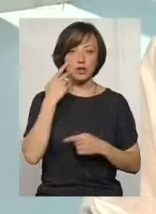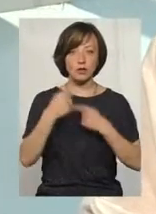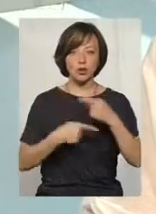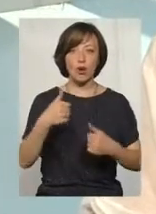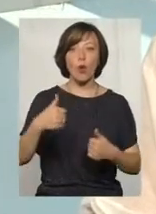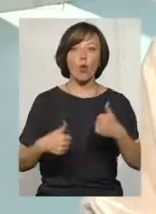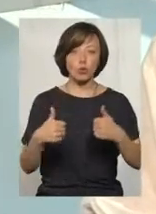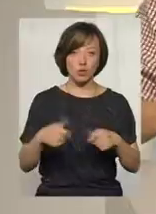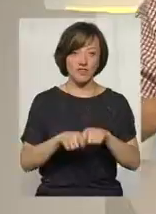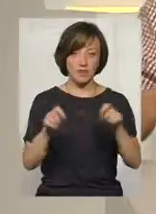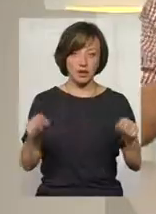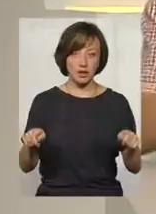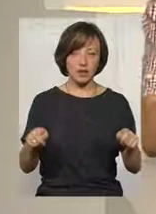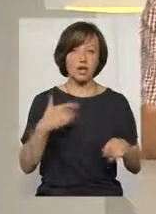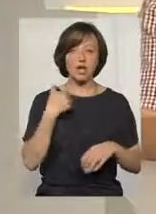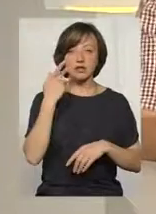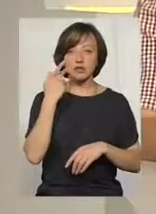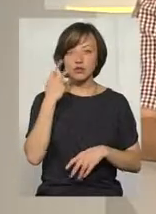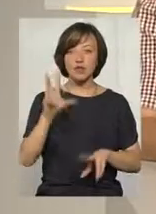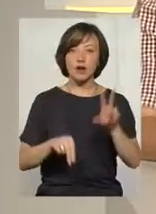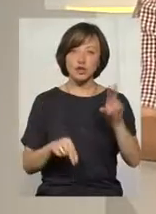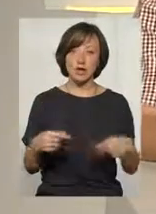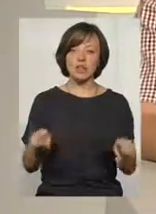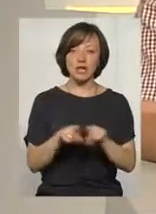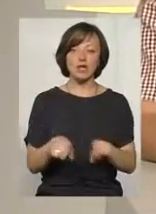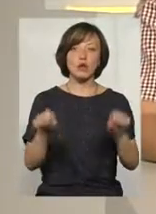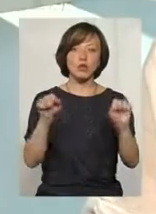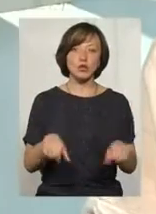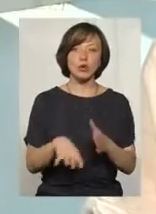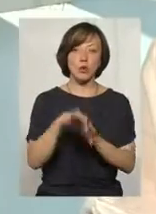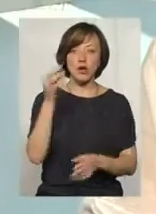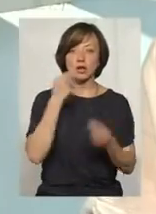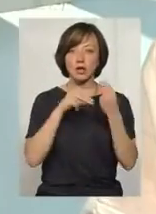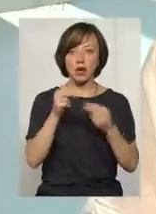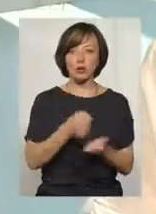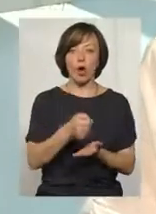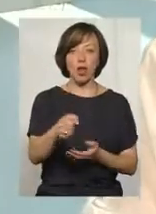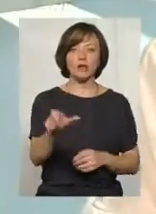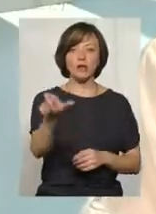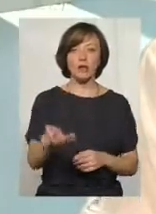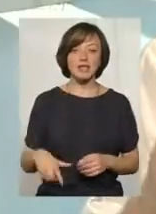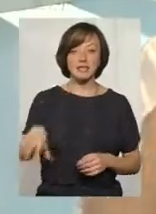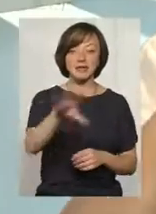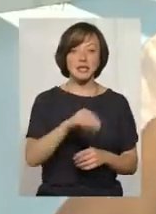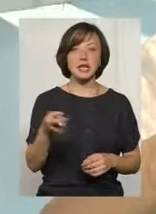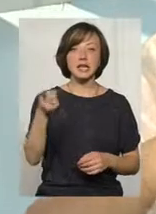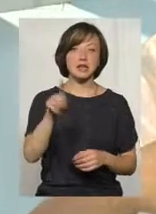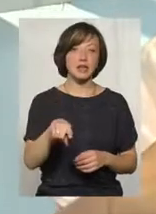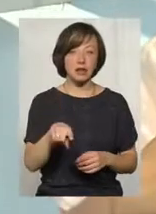конкурсів відкритих. От я завжди вважала, що все-таки можна обрати найкращого кандидата з усіх тих,